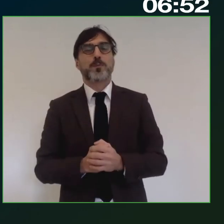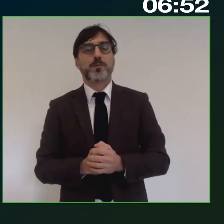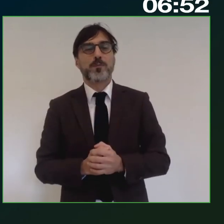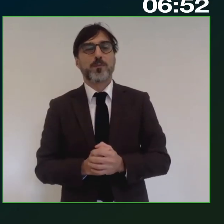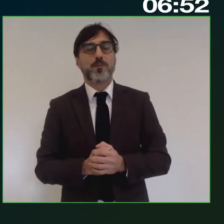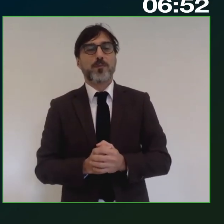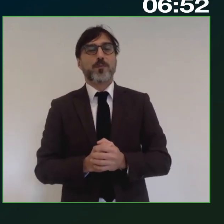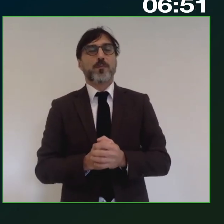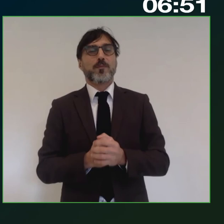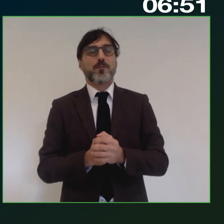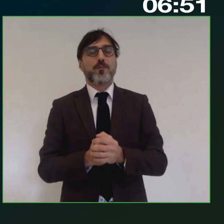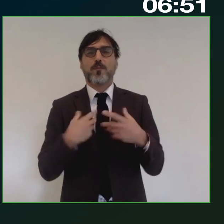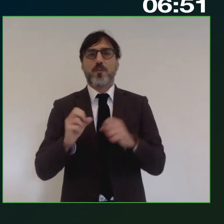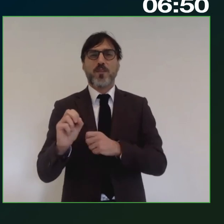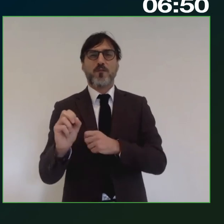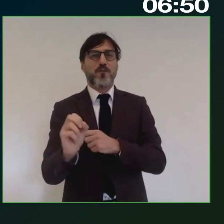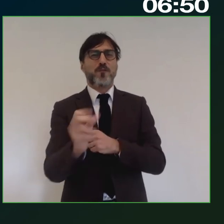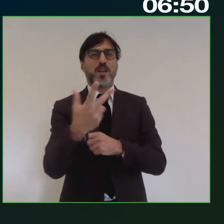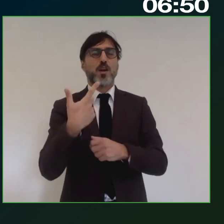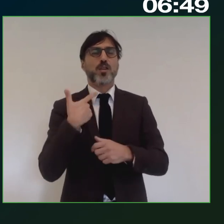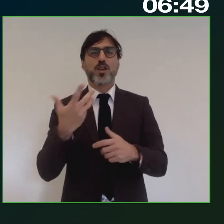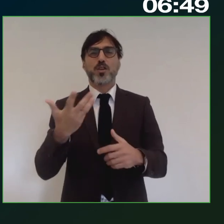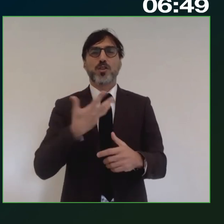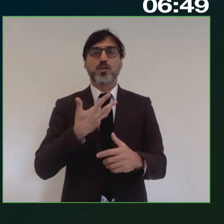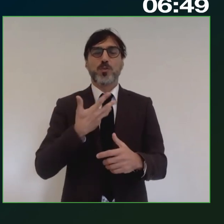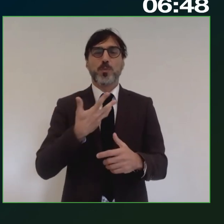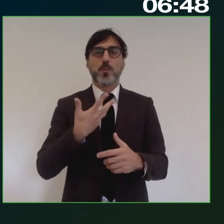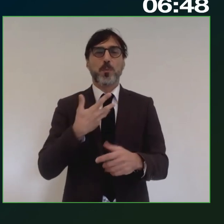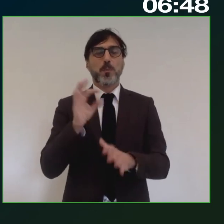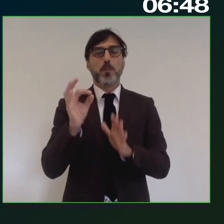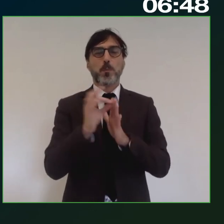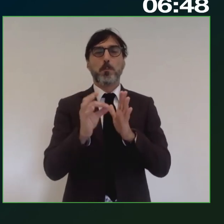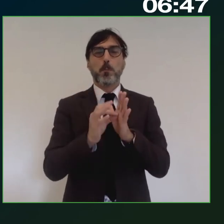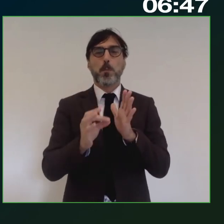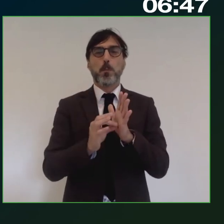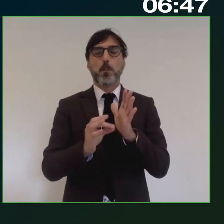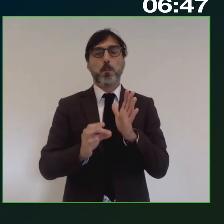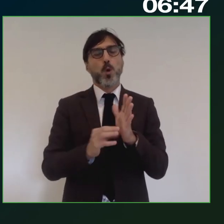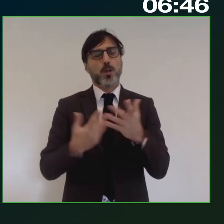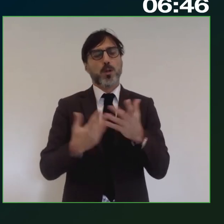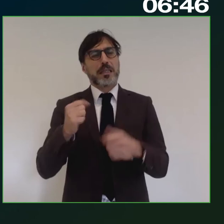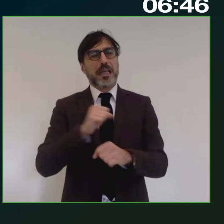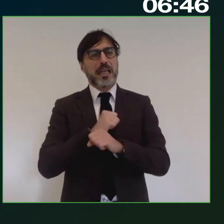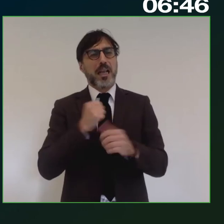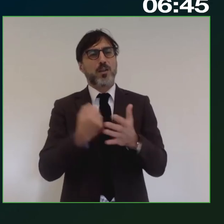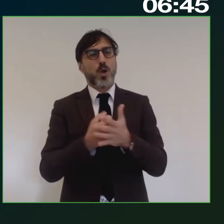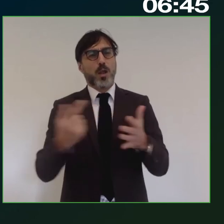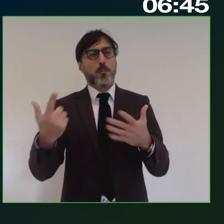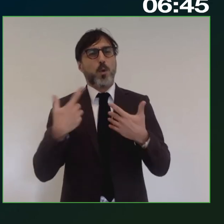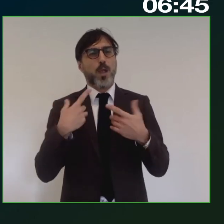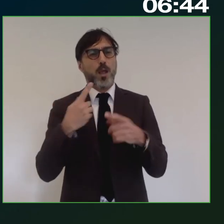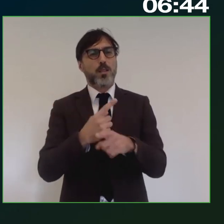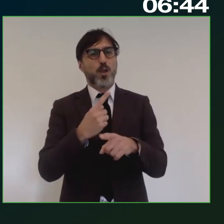sarei detto veloce ma c'è qualche punto che mi sembra importante da fare in questo